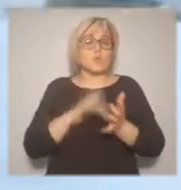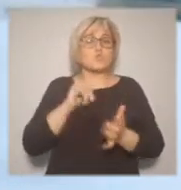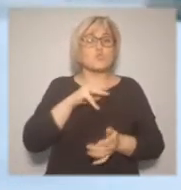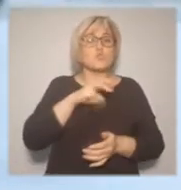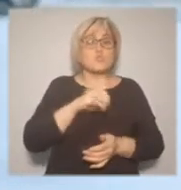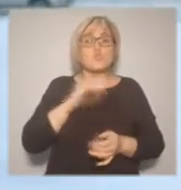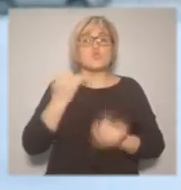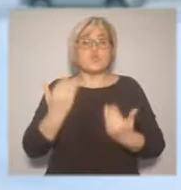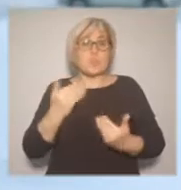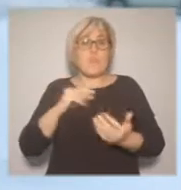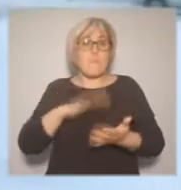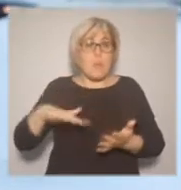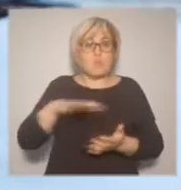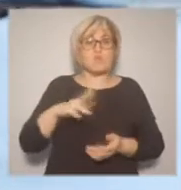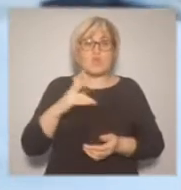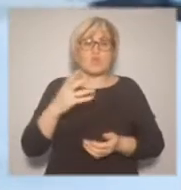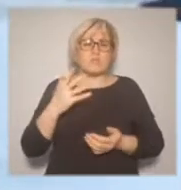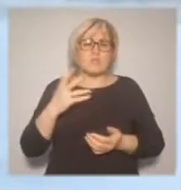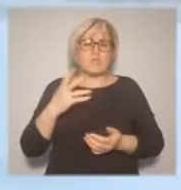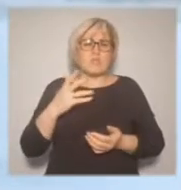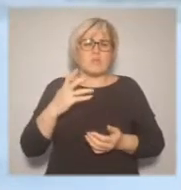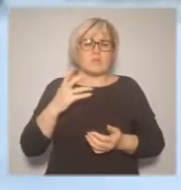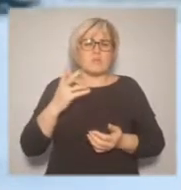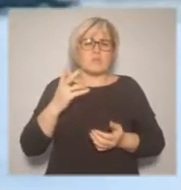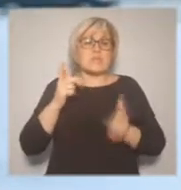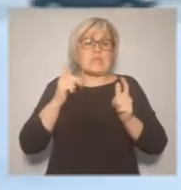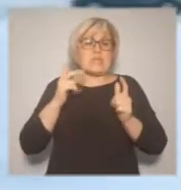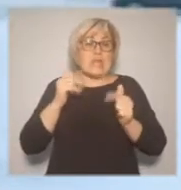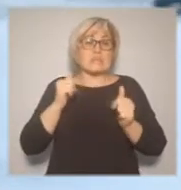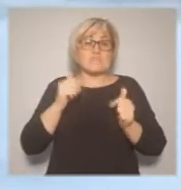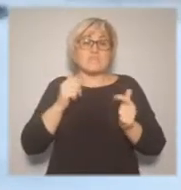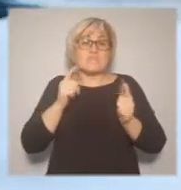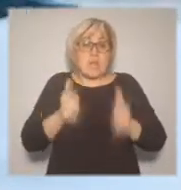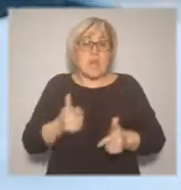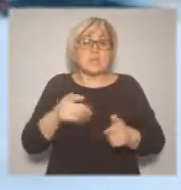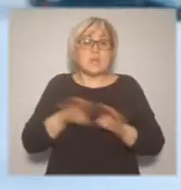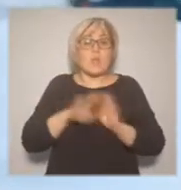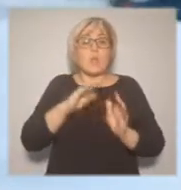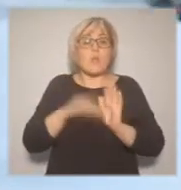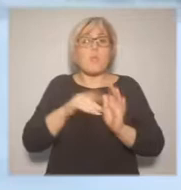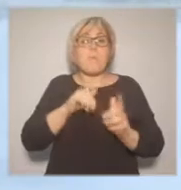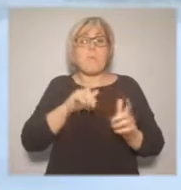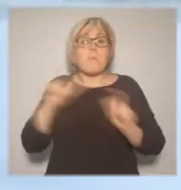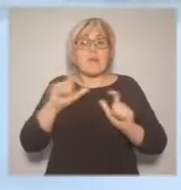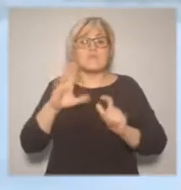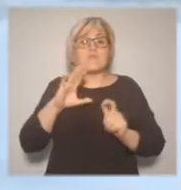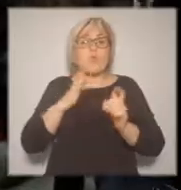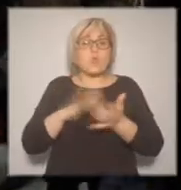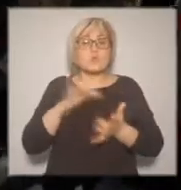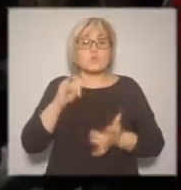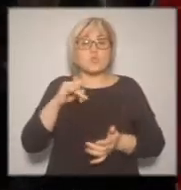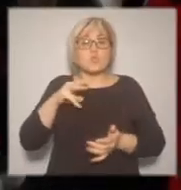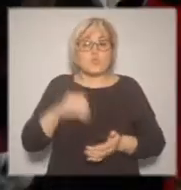и три на этапе согласования, на этапе стройки. В первом квартале 2019 года планируем открыть четыре магазина.